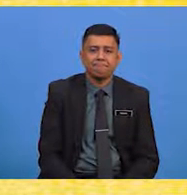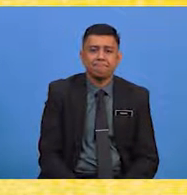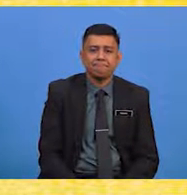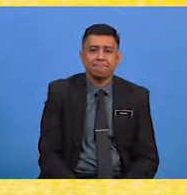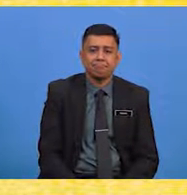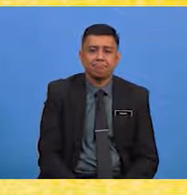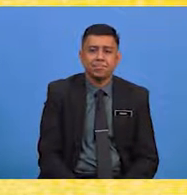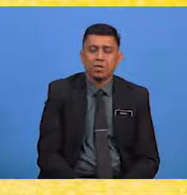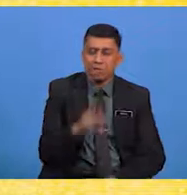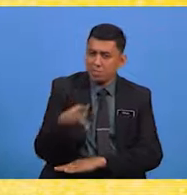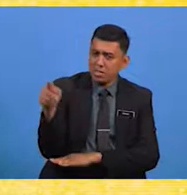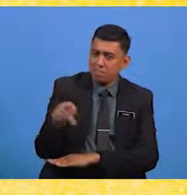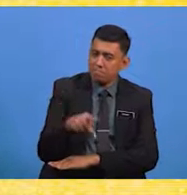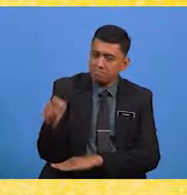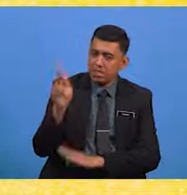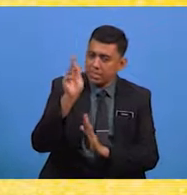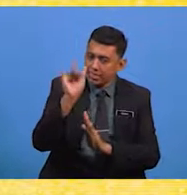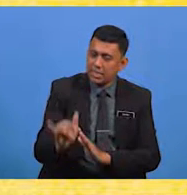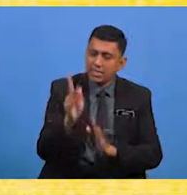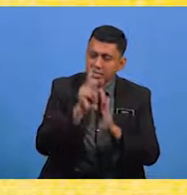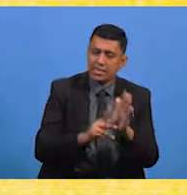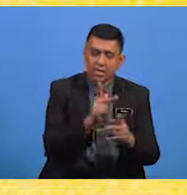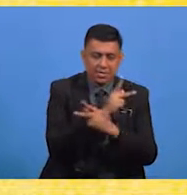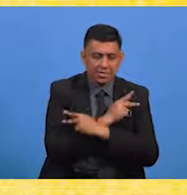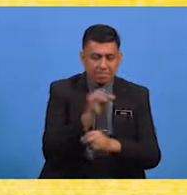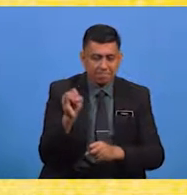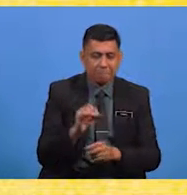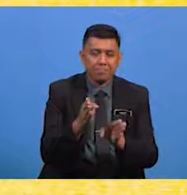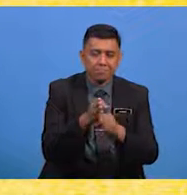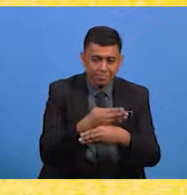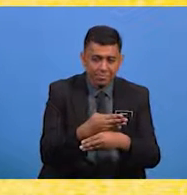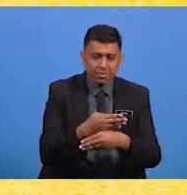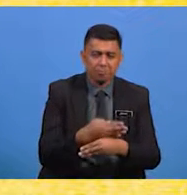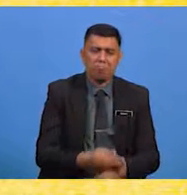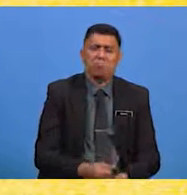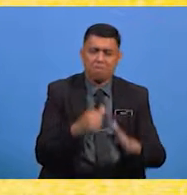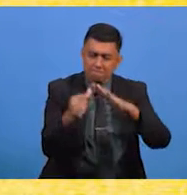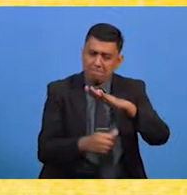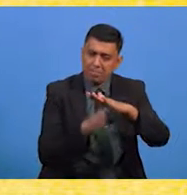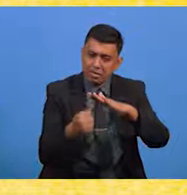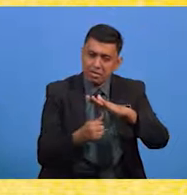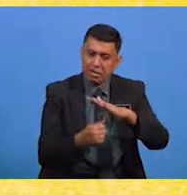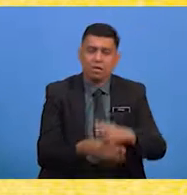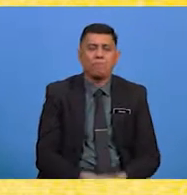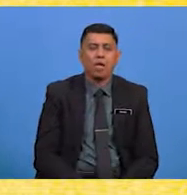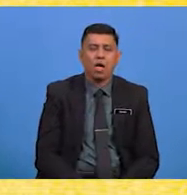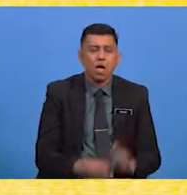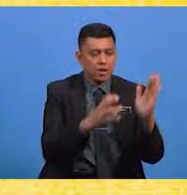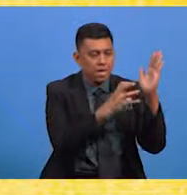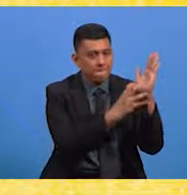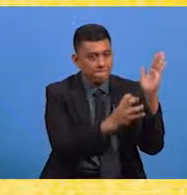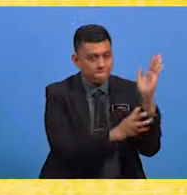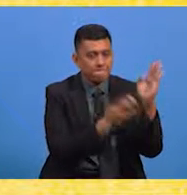Pelajar-pelajar yang dikasihi Bentuk yang asas terdiri daripada rangkap,